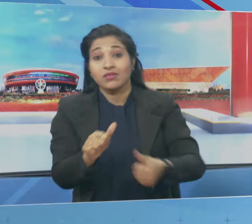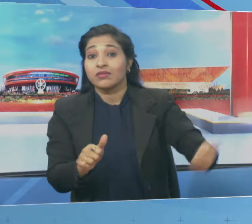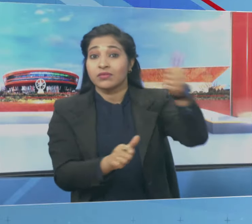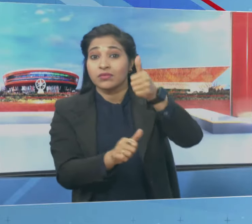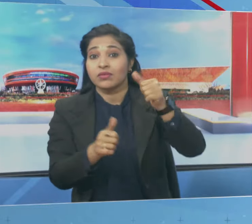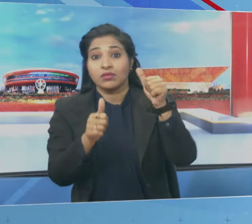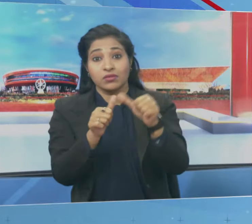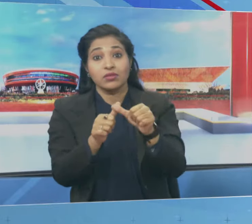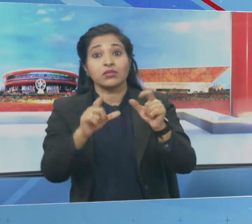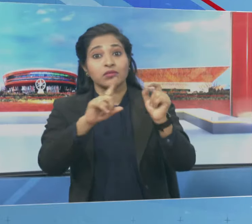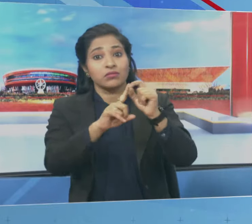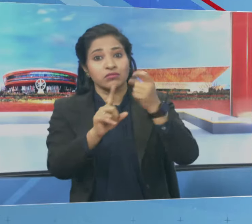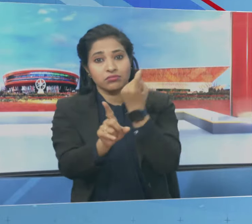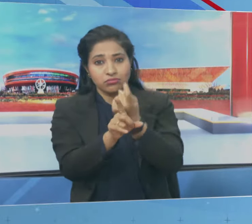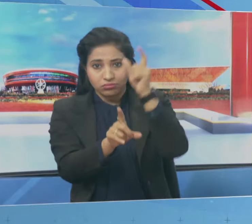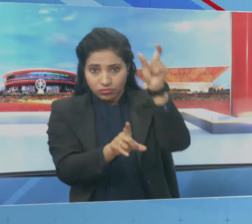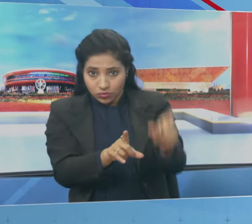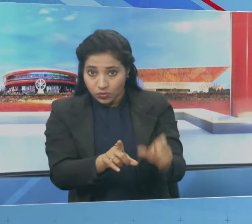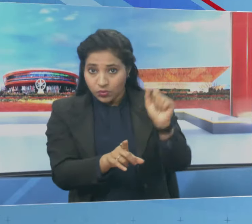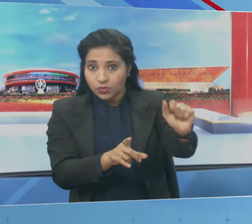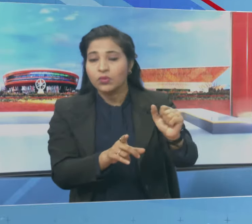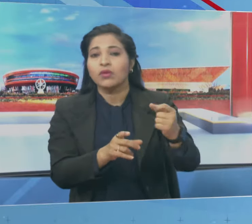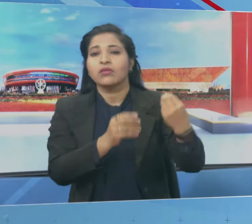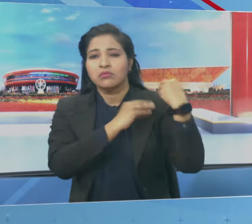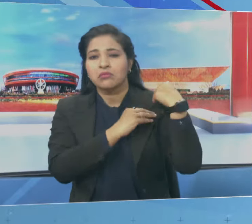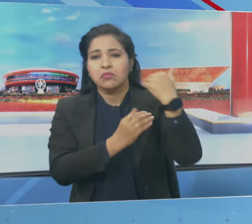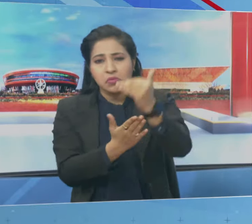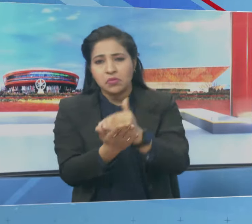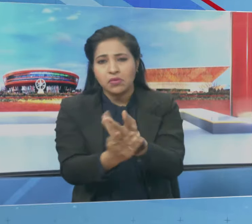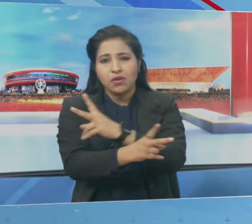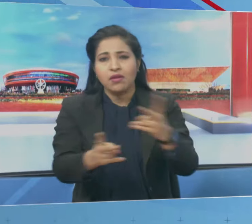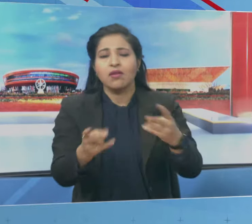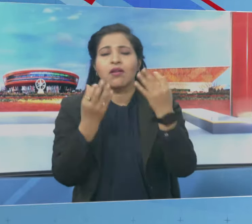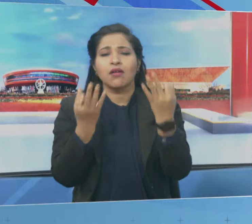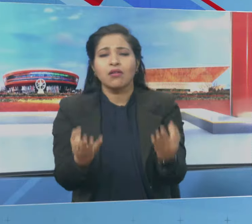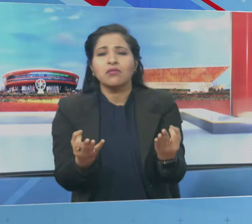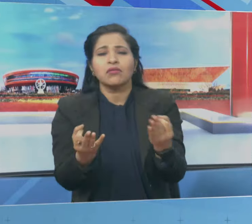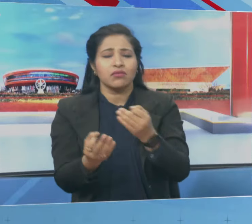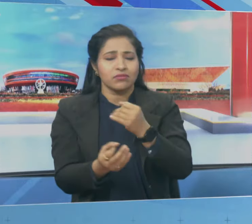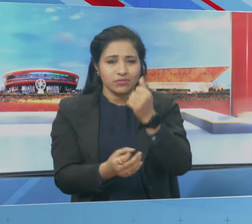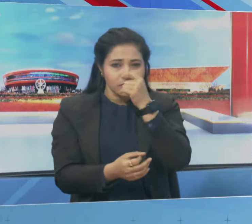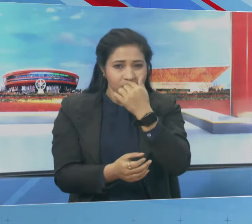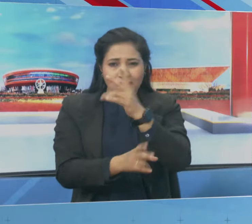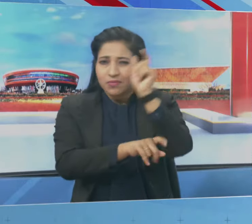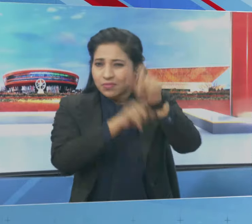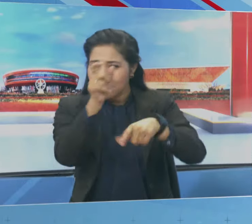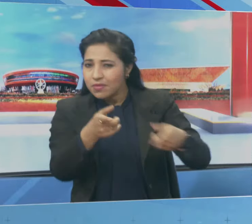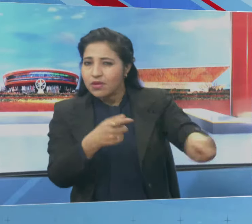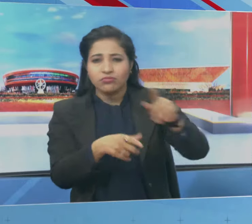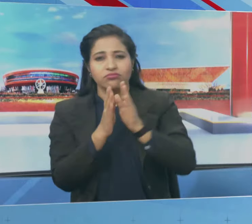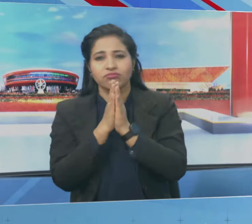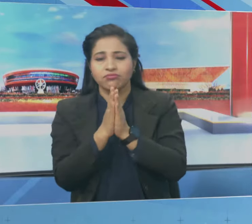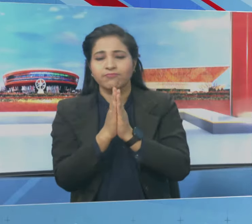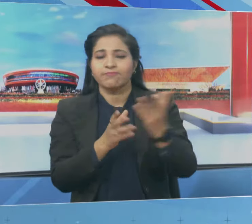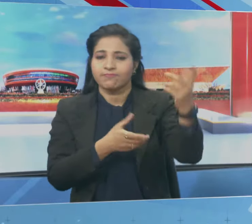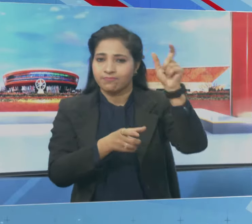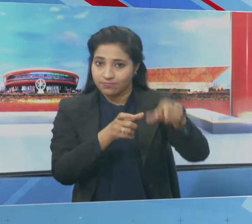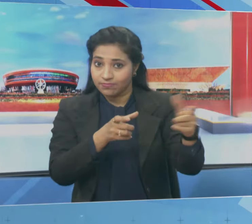प्रमोध कृशुणम है इस कारिक्रम में कई संत धार्मिक नेता और अन्य गडमान्य लोग शामिल होंगे